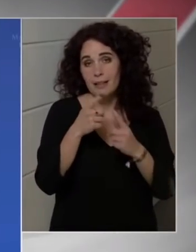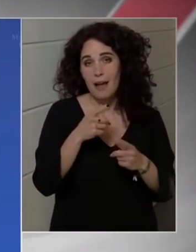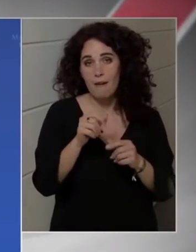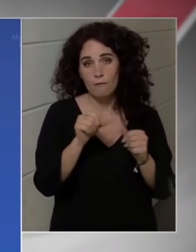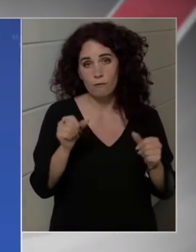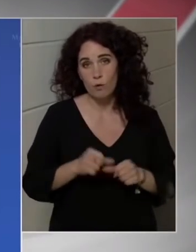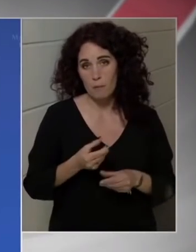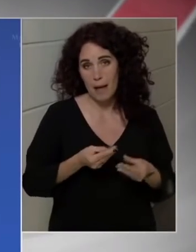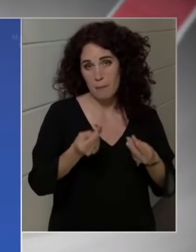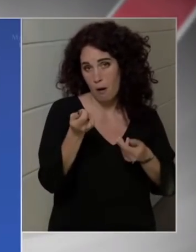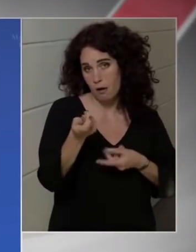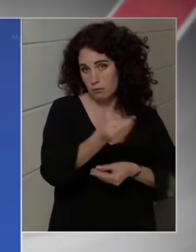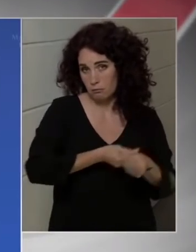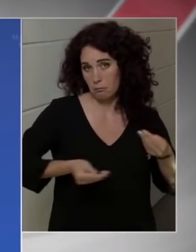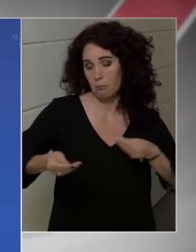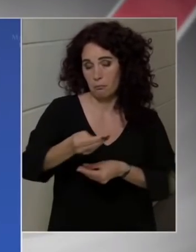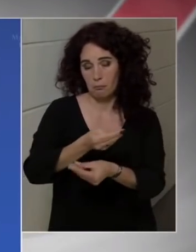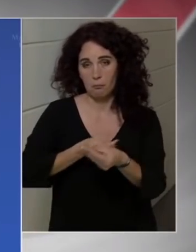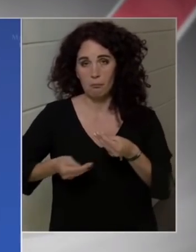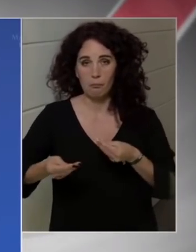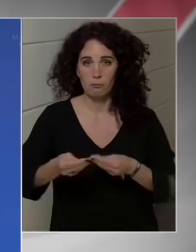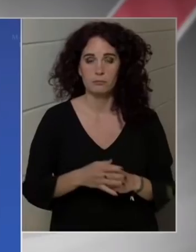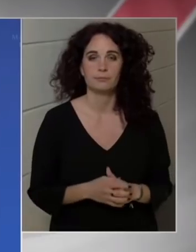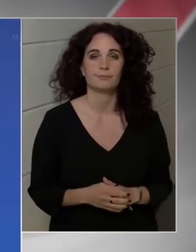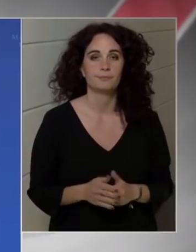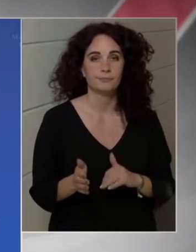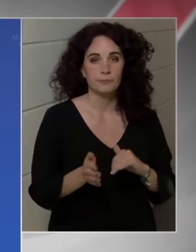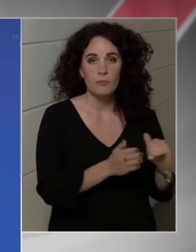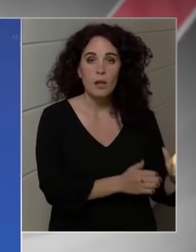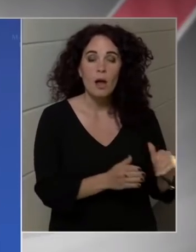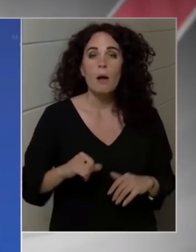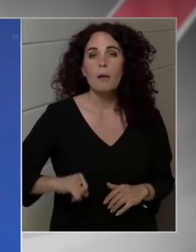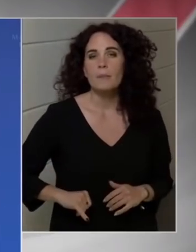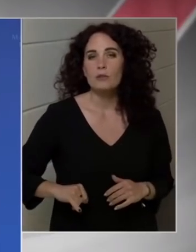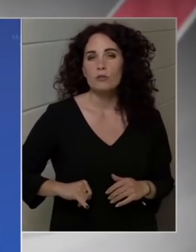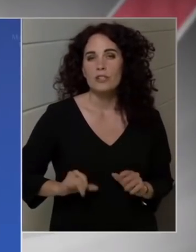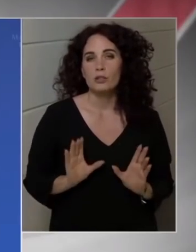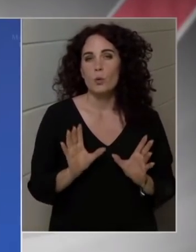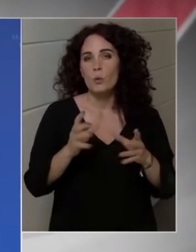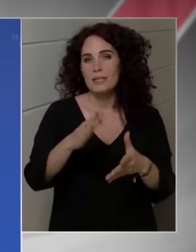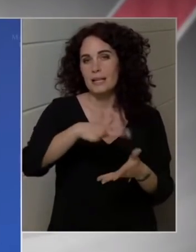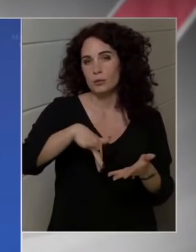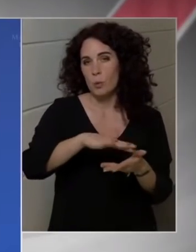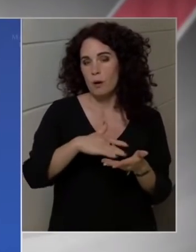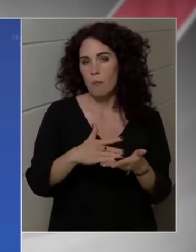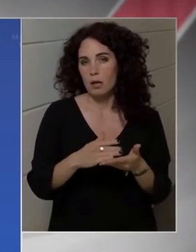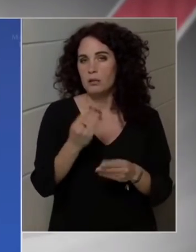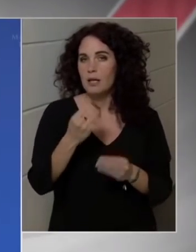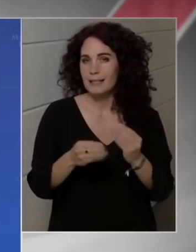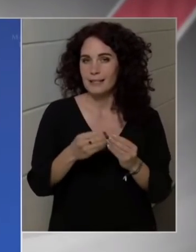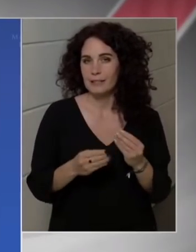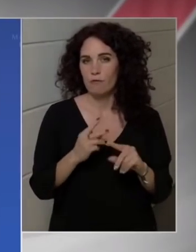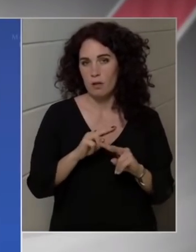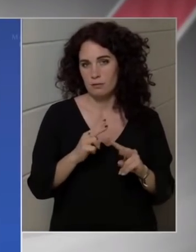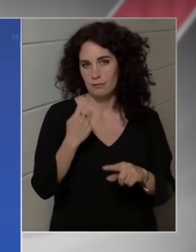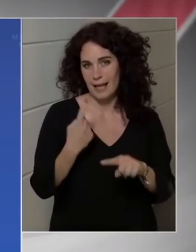százalékon ki tudja helyezni, akár a jegybankba, akár az állampapírpiacon, vagy